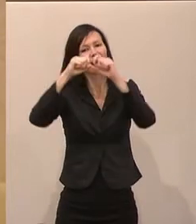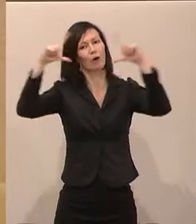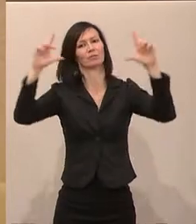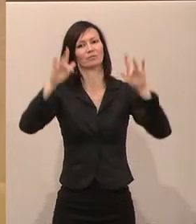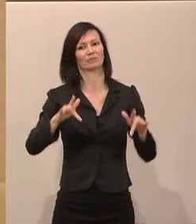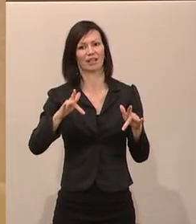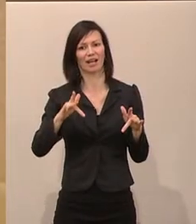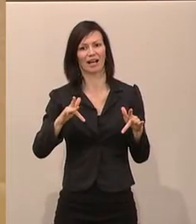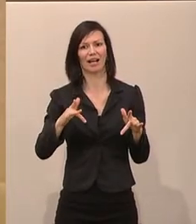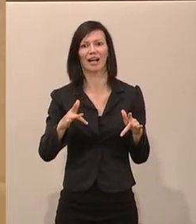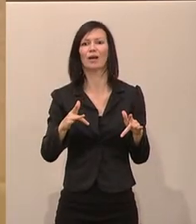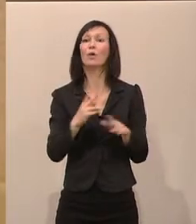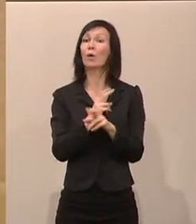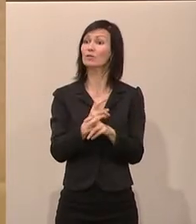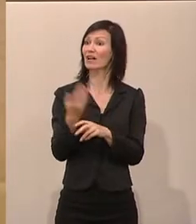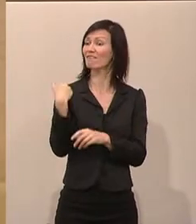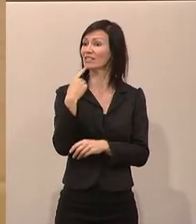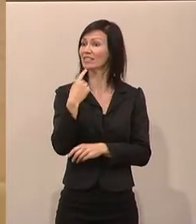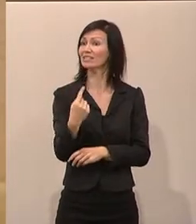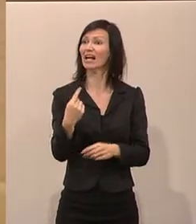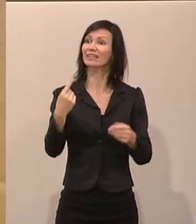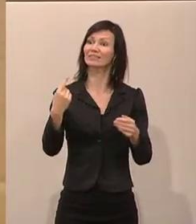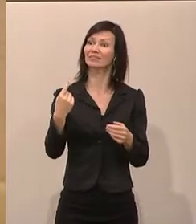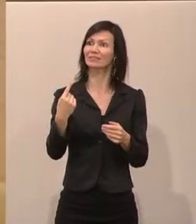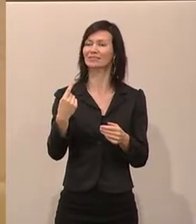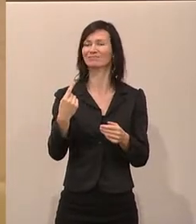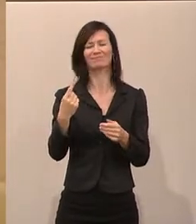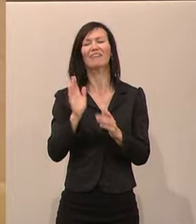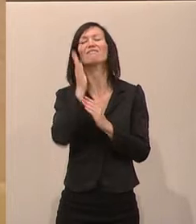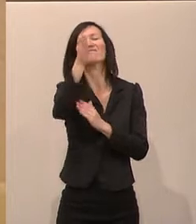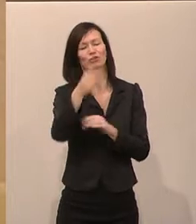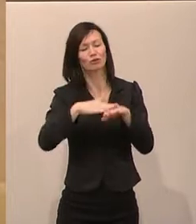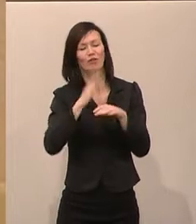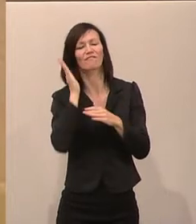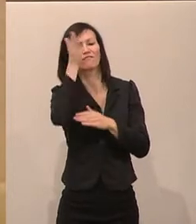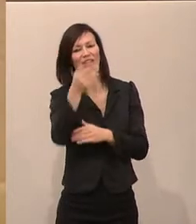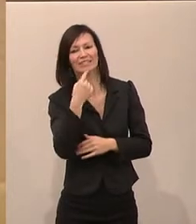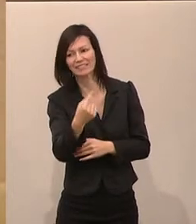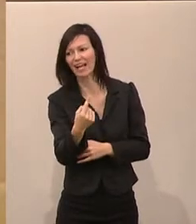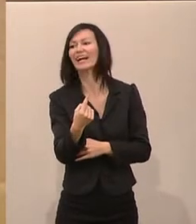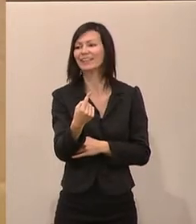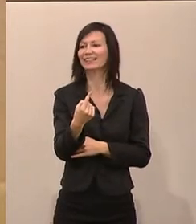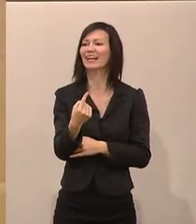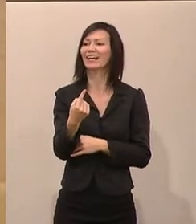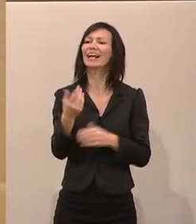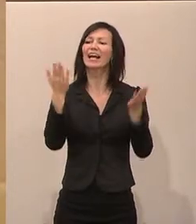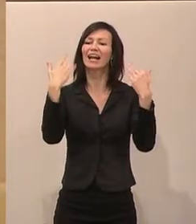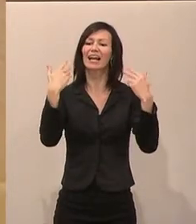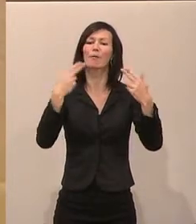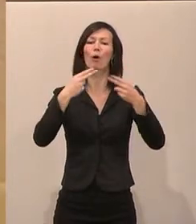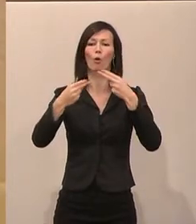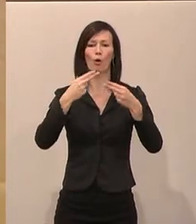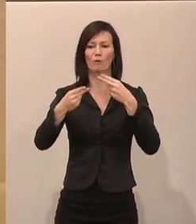Katowice stolz, dass Österreich den Zwischenbericht, den aktuellen Sonderbericht des Weltklimarats und die